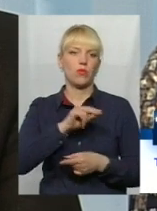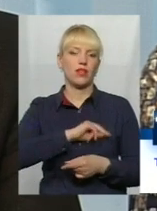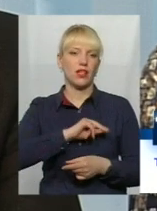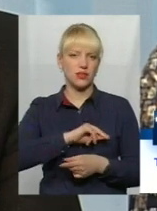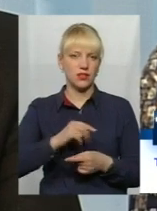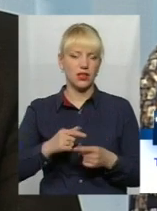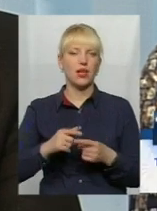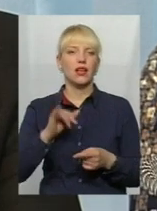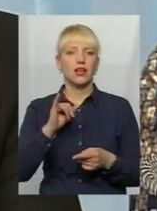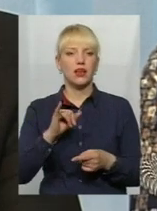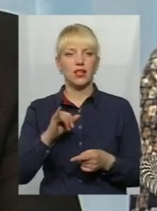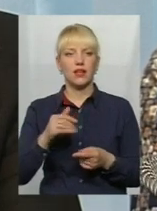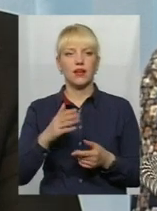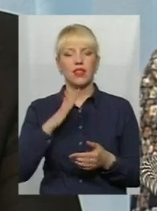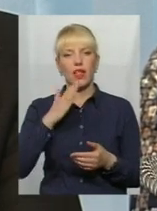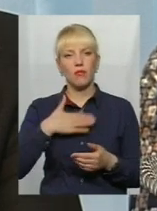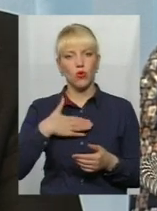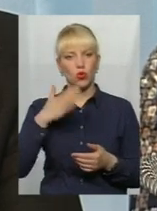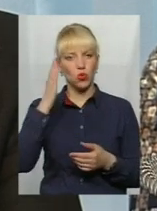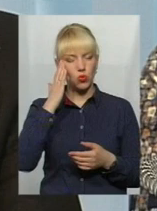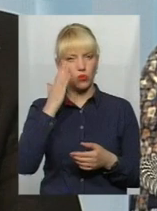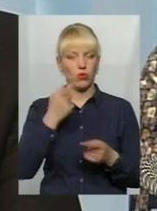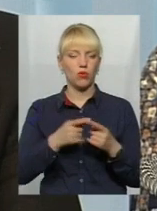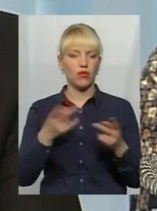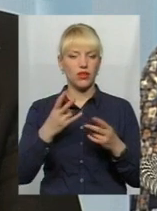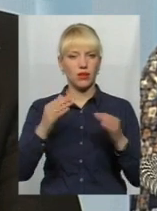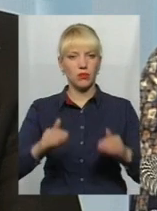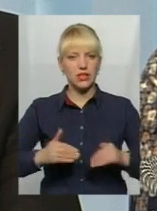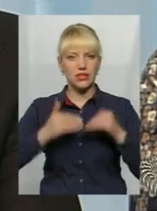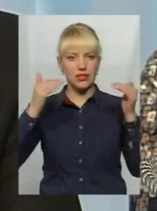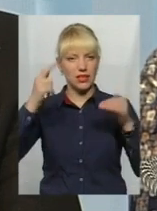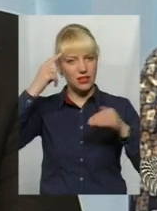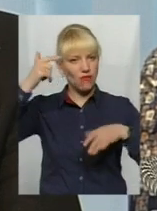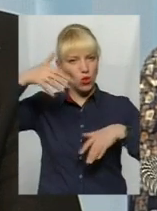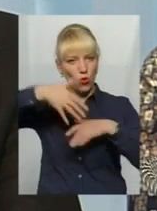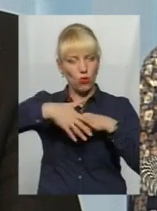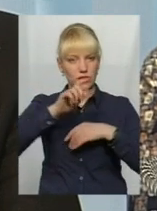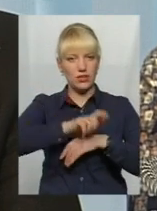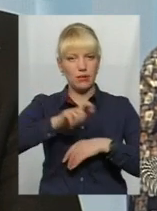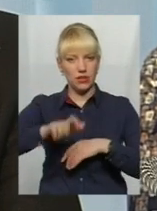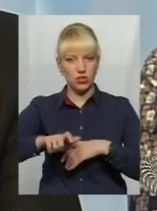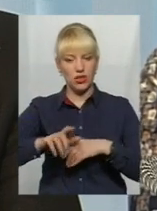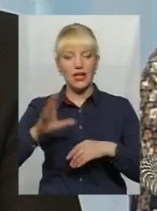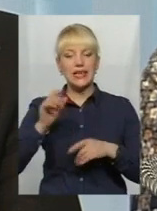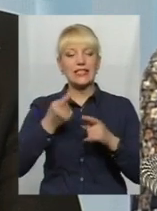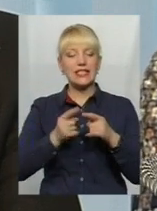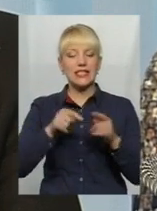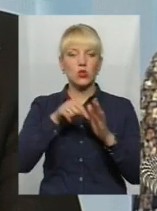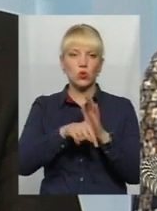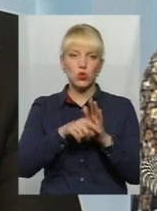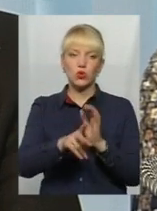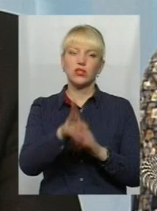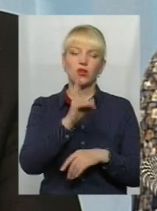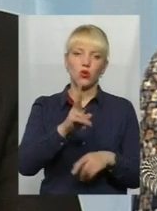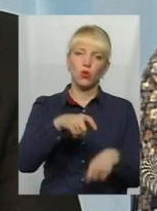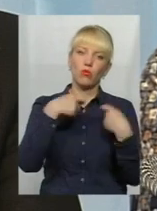На мою думку, має підрости свідомість наших хмельничам. Це, що стосується тих, хто продає, і це стосується тих,